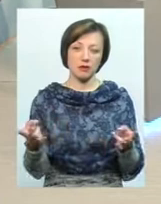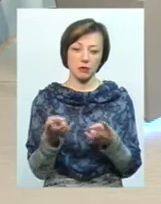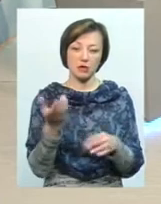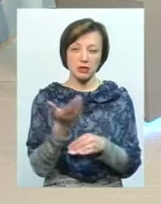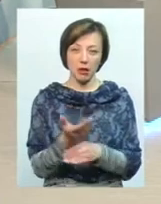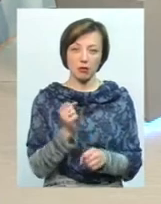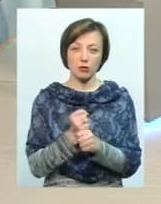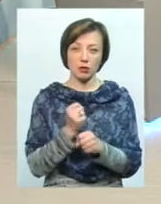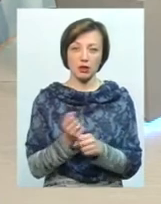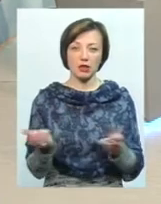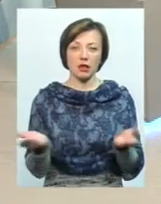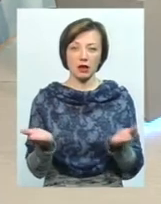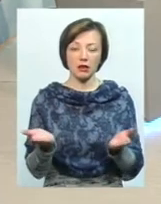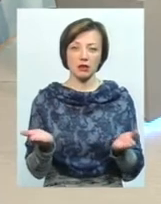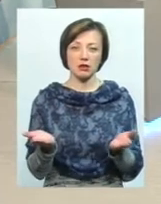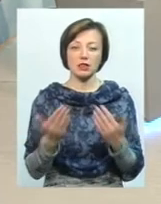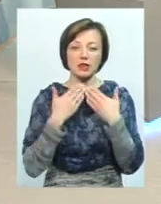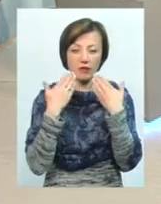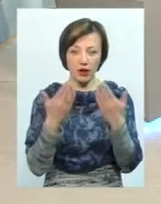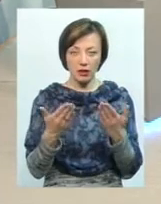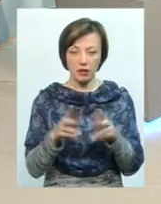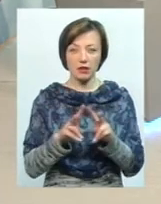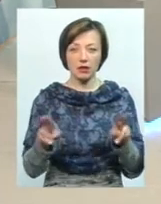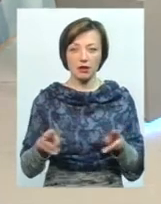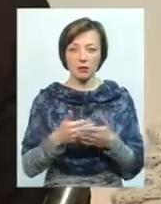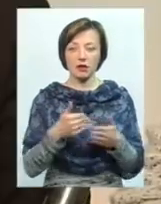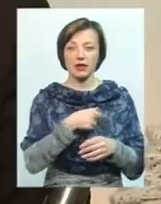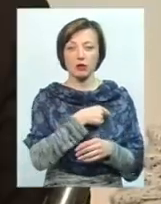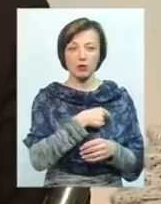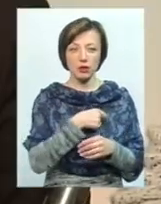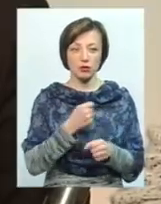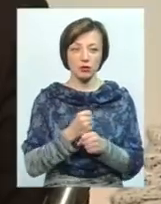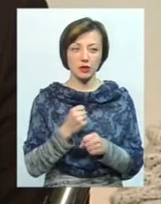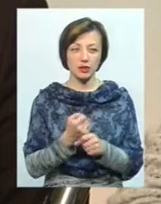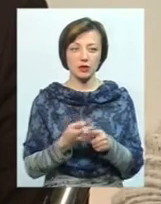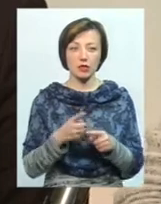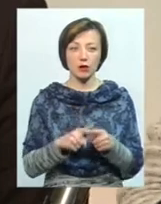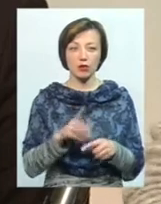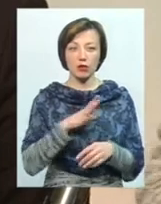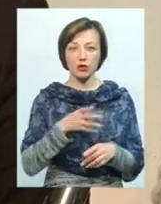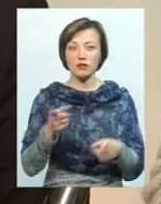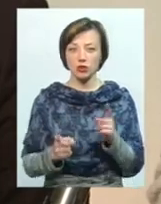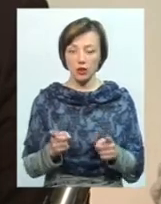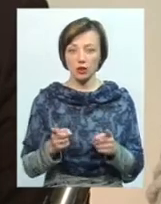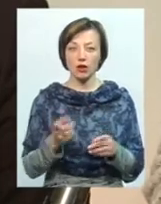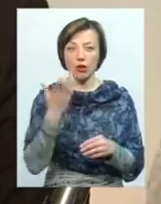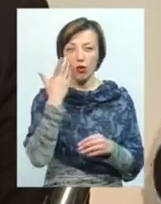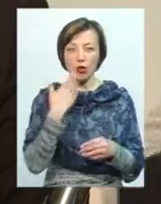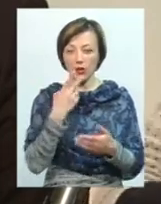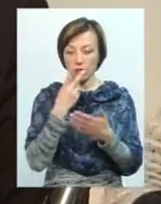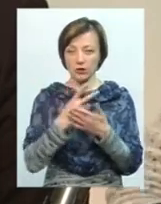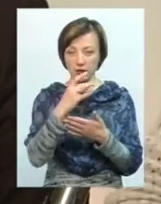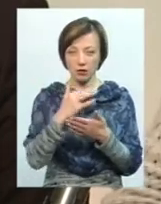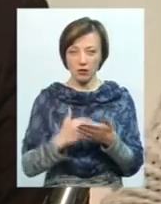запити зробити, якісь звернення так само від депутата зробити, щоб це було. Звичайно, я ж кажу, я коли подивилася